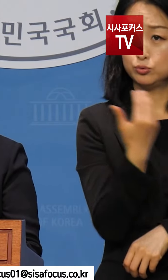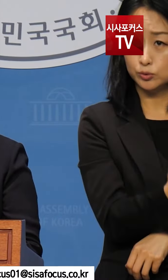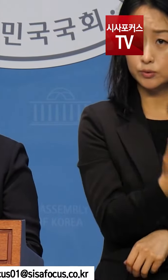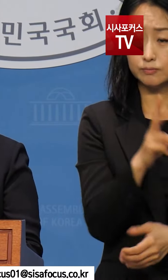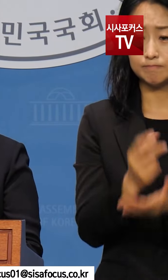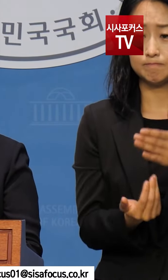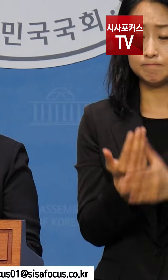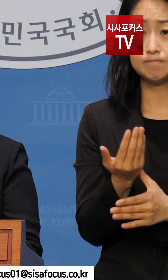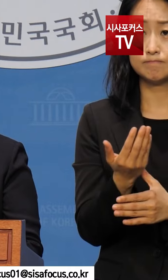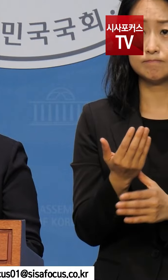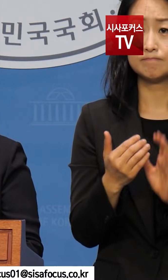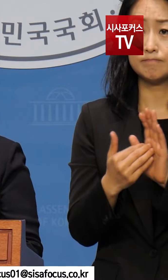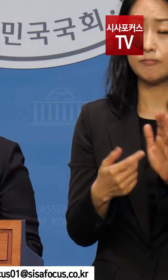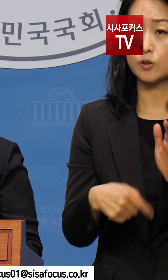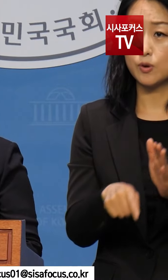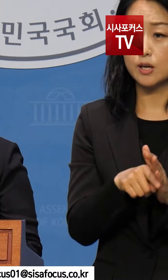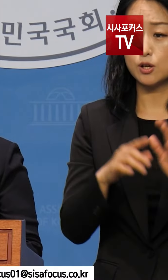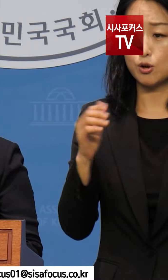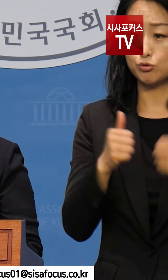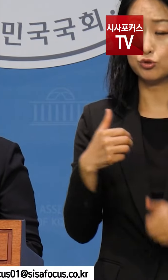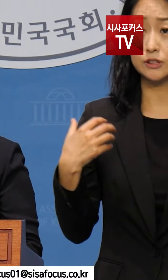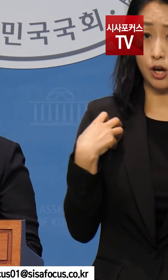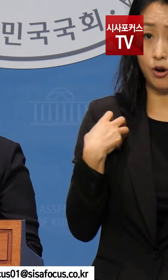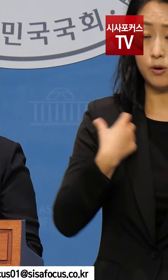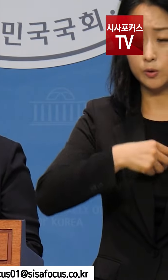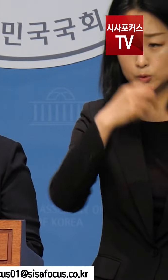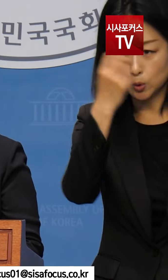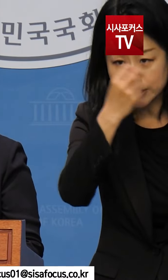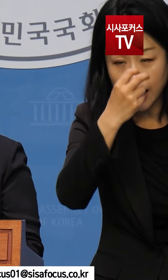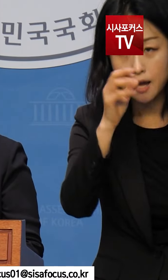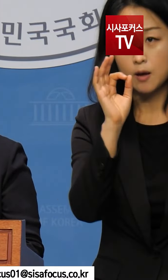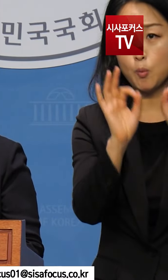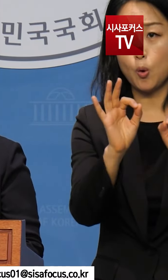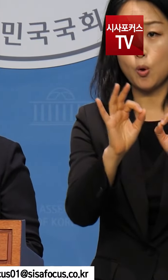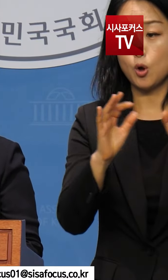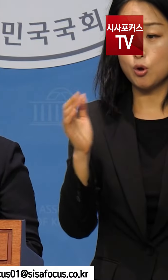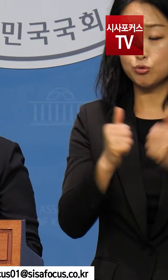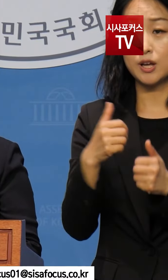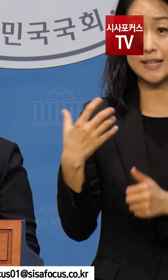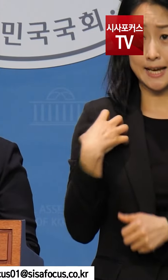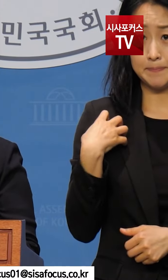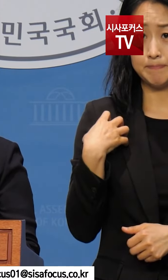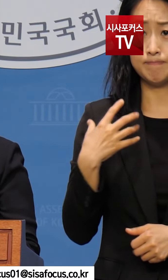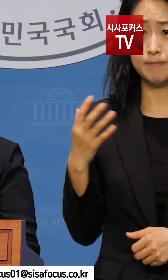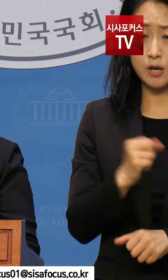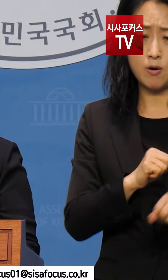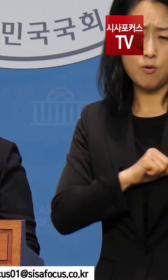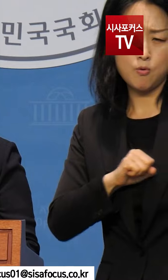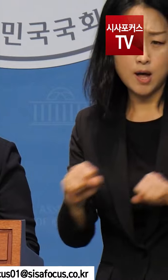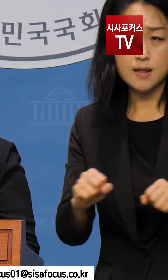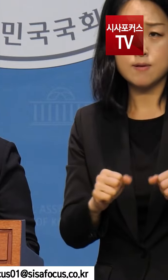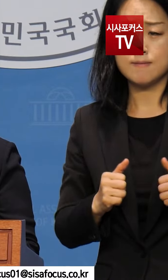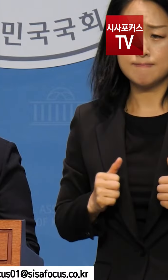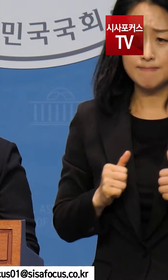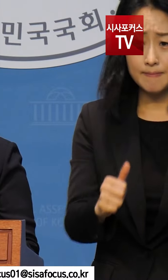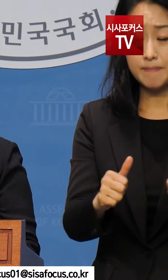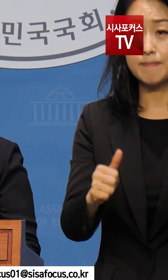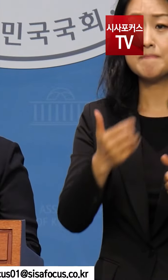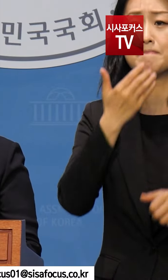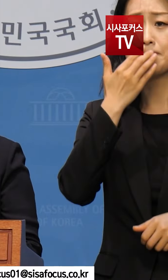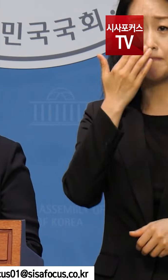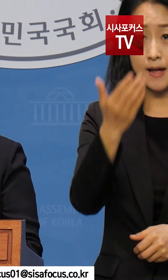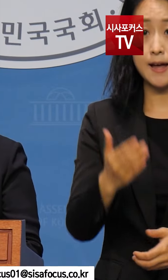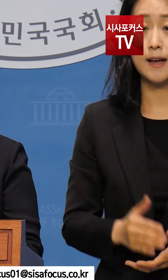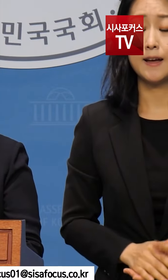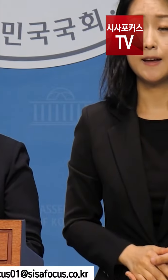재발 방지를 위해 국정조사를 포함하여 국회 차원에서 할 수 있는 모든 일을 하겠습니다.